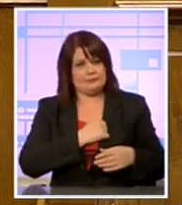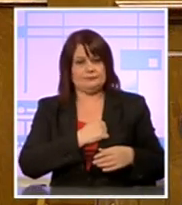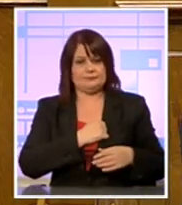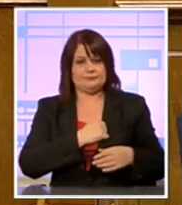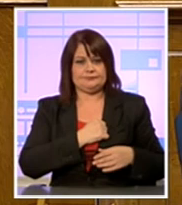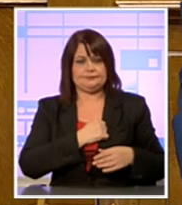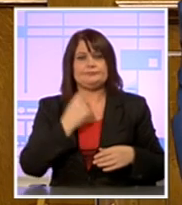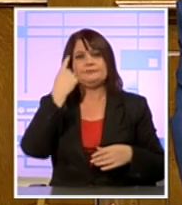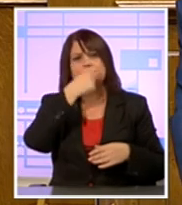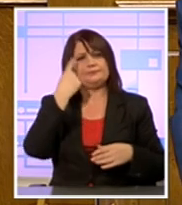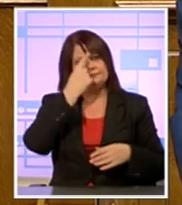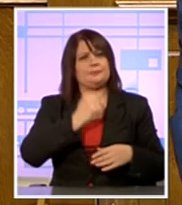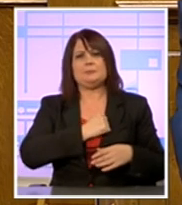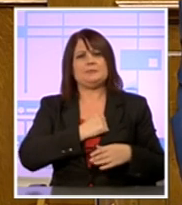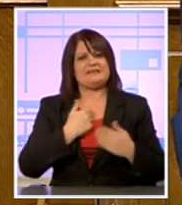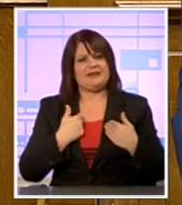προσωπική μου αρχή.